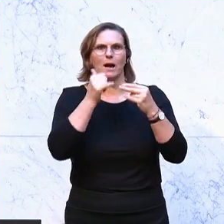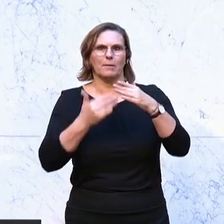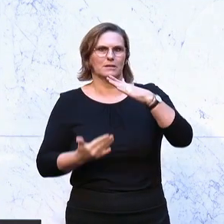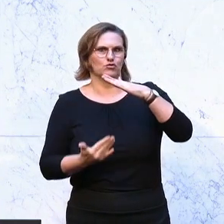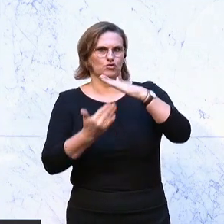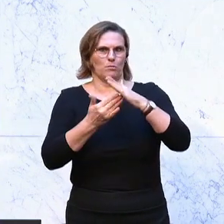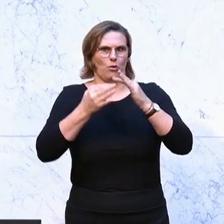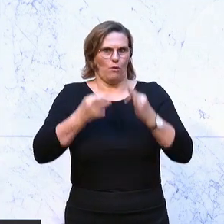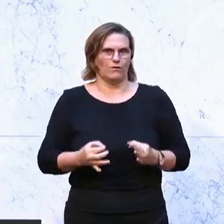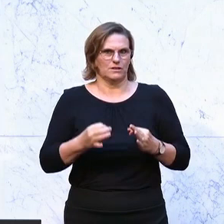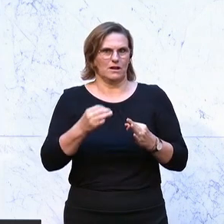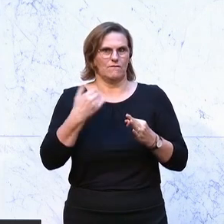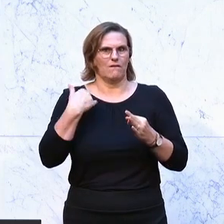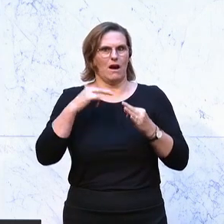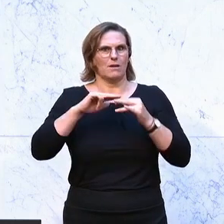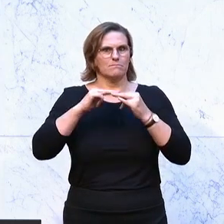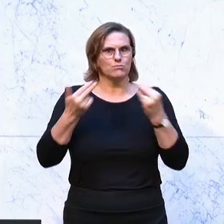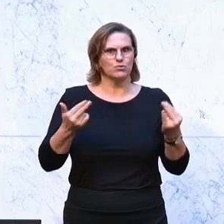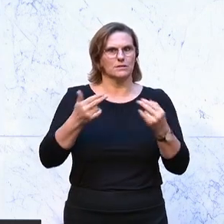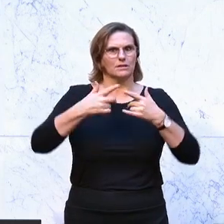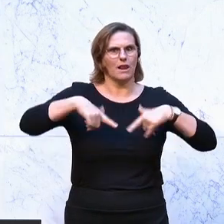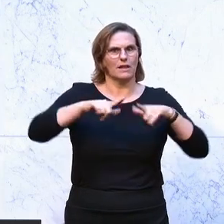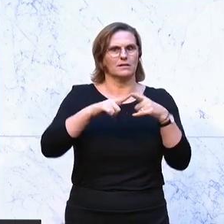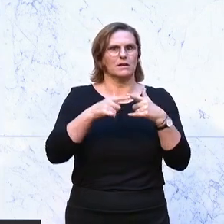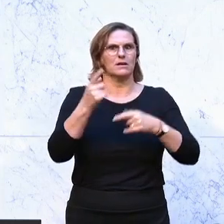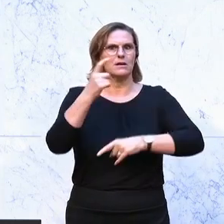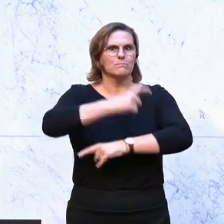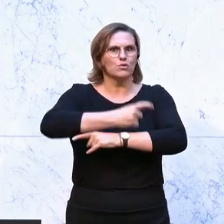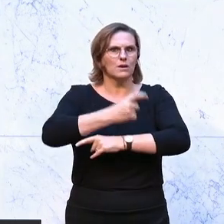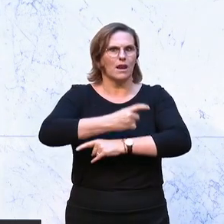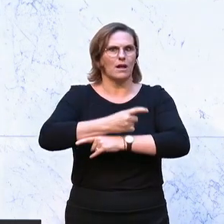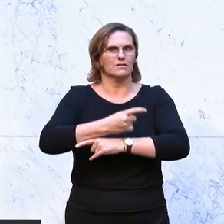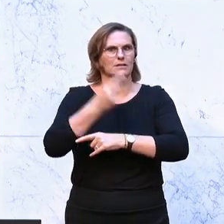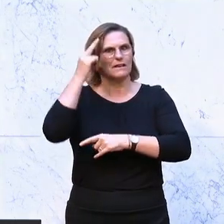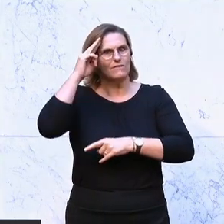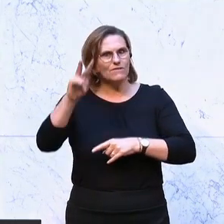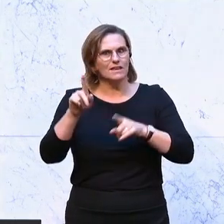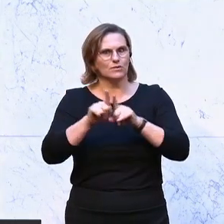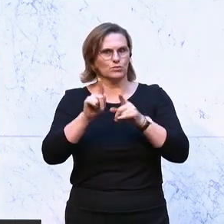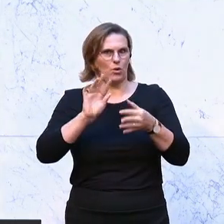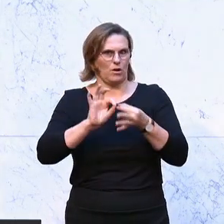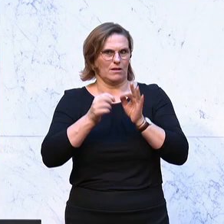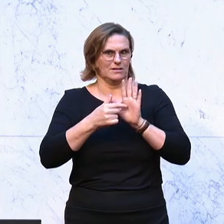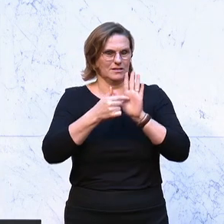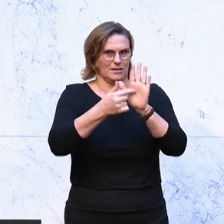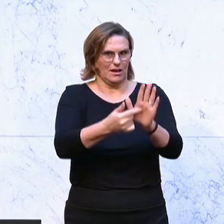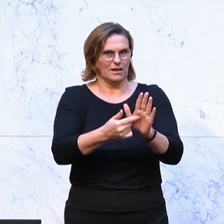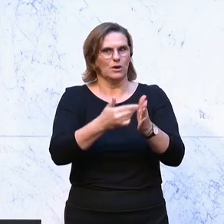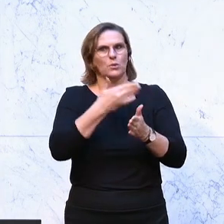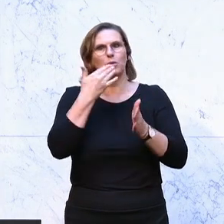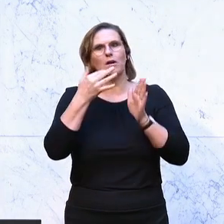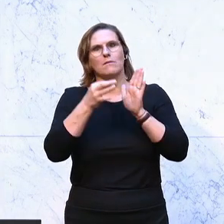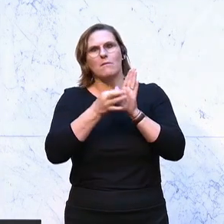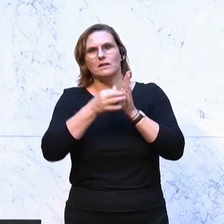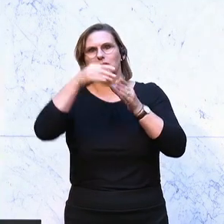-geführten Bundesländer Burgenland, Kärnten und Wien vorführen und vorzeigen. Weil es keine Maßnahmen gibt gegen die